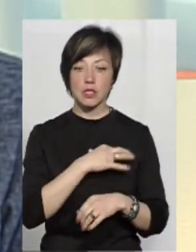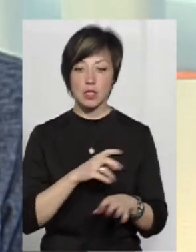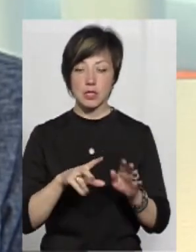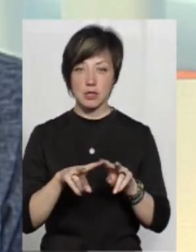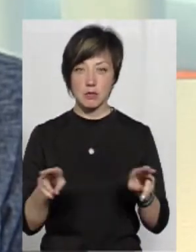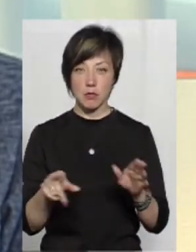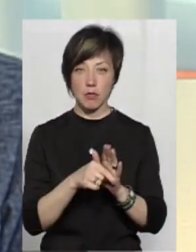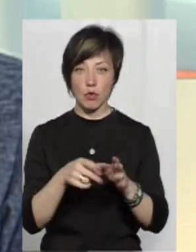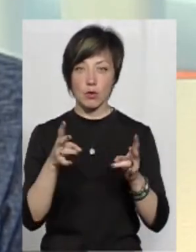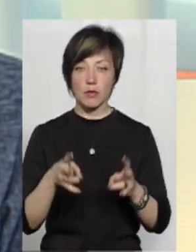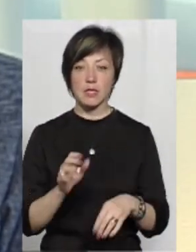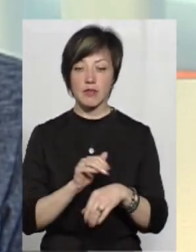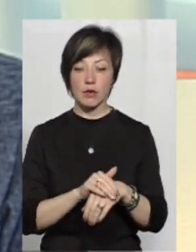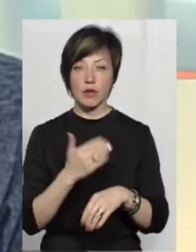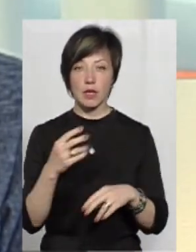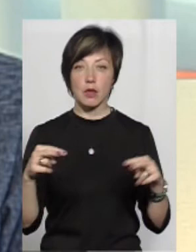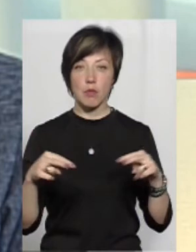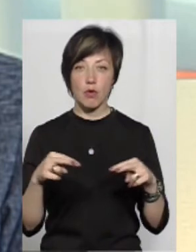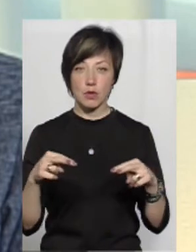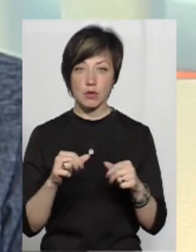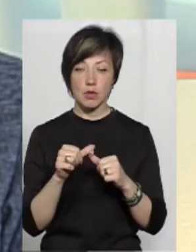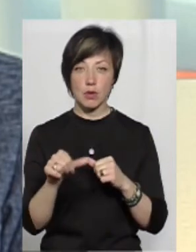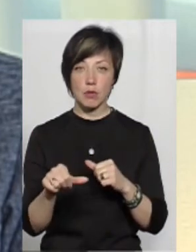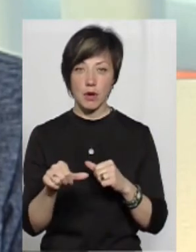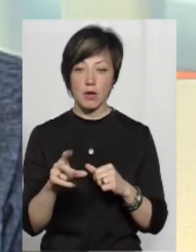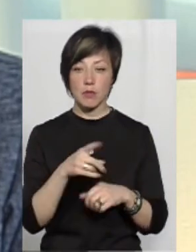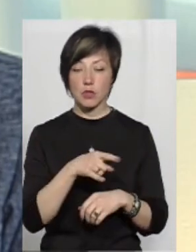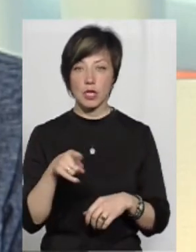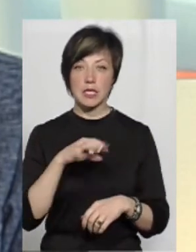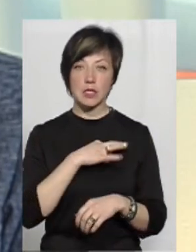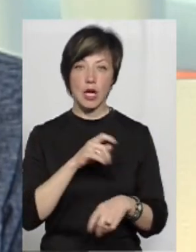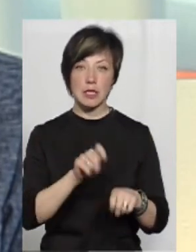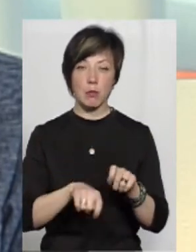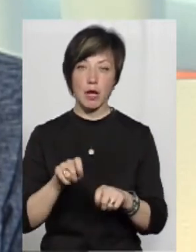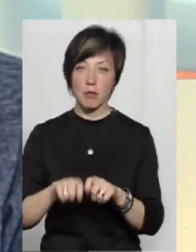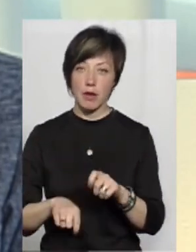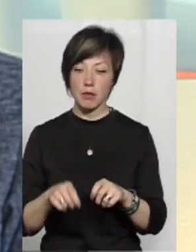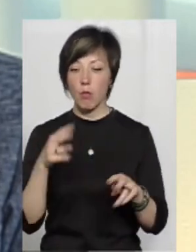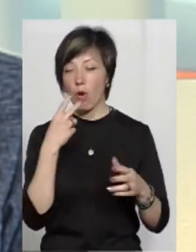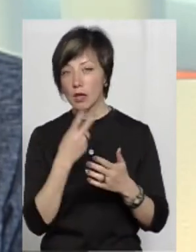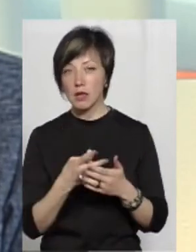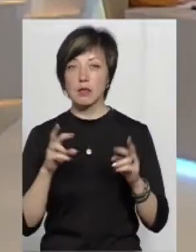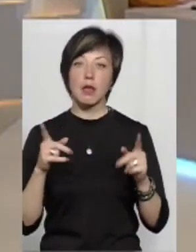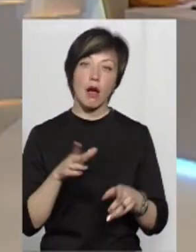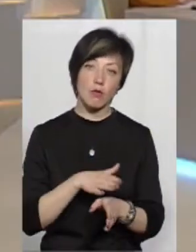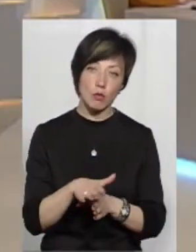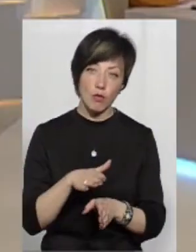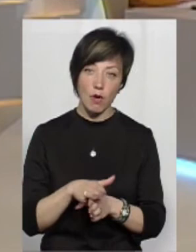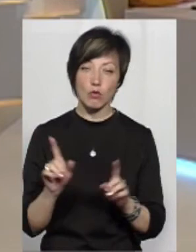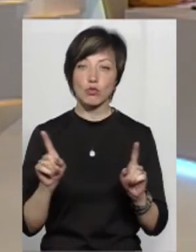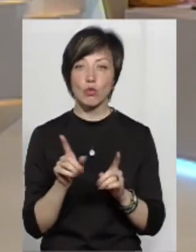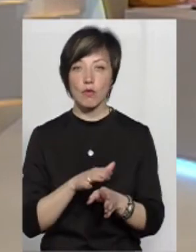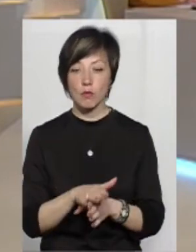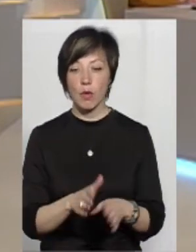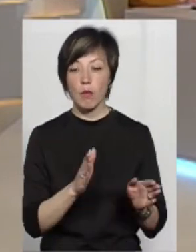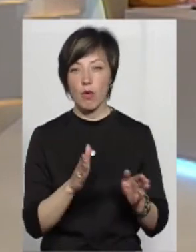тими самими потерпілими і зафіксувати їхні покази, зокрема, під час слідчого експерименту. Де вони мають показати, яким чином це відбувалося,